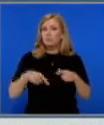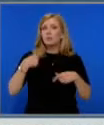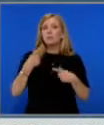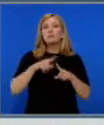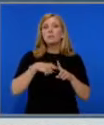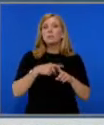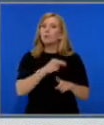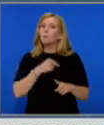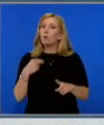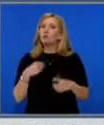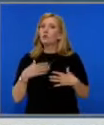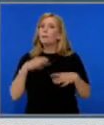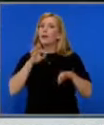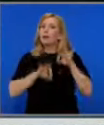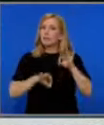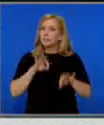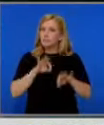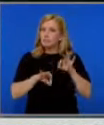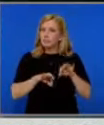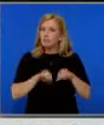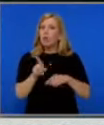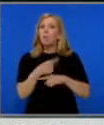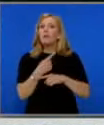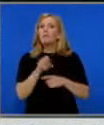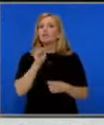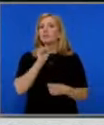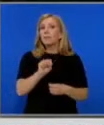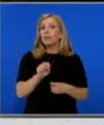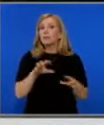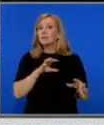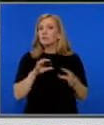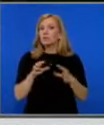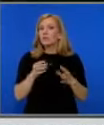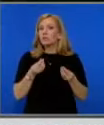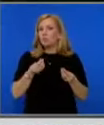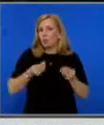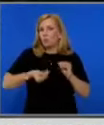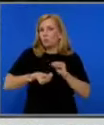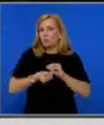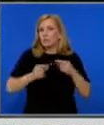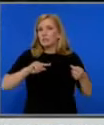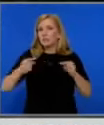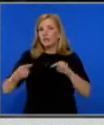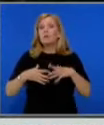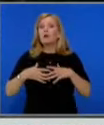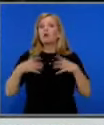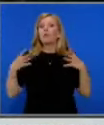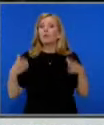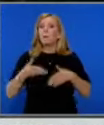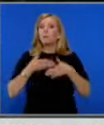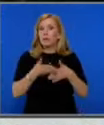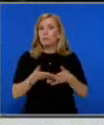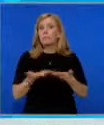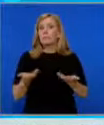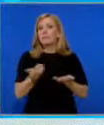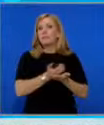има парламентарни избори. Управляващата партия, която е разтърсвана от корупционен скандал, има голяма подкрепа сред замеделците в